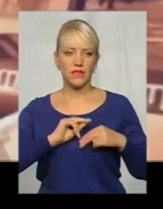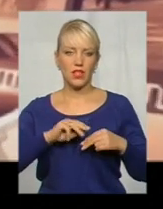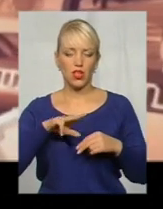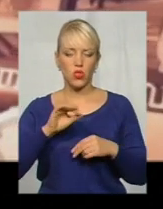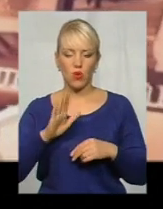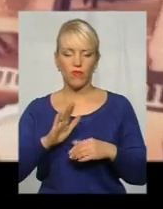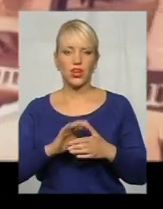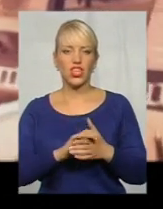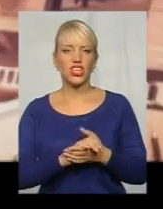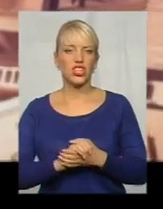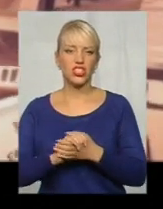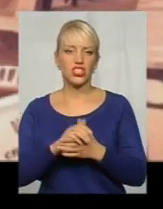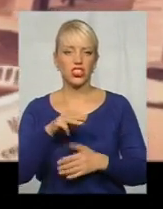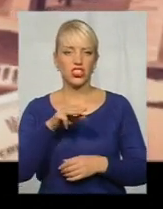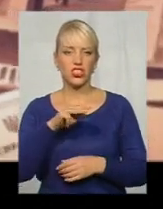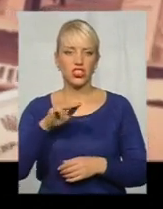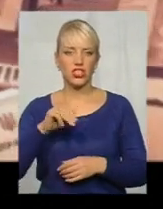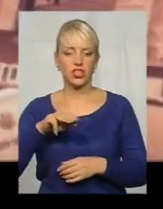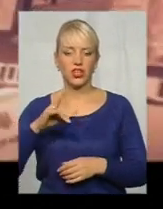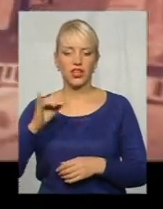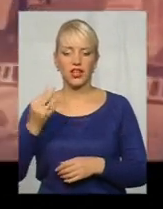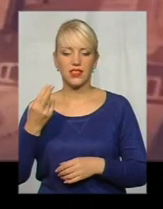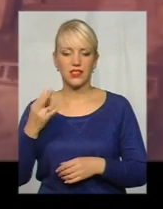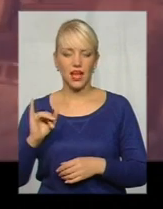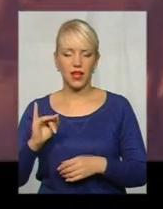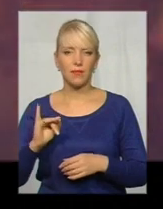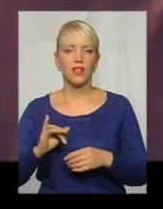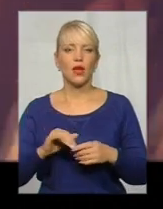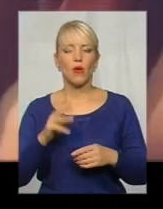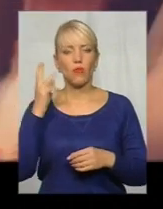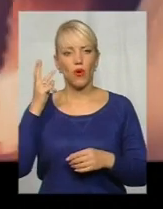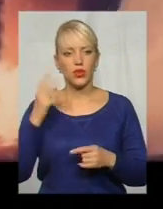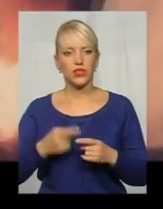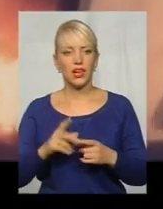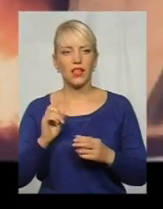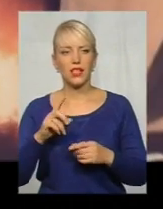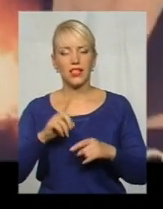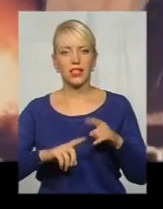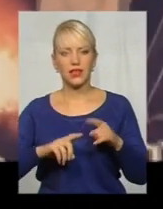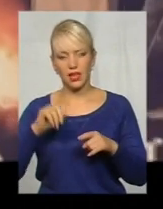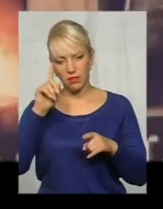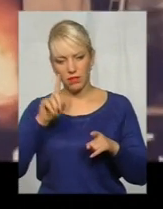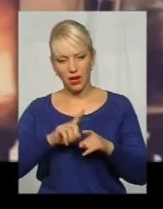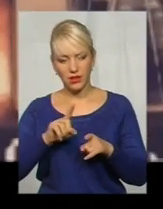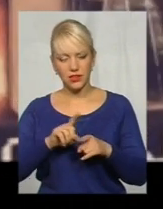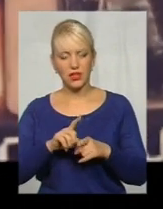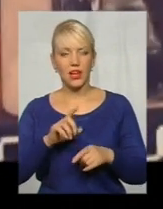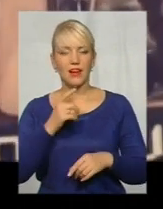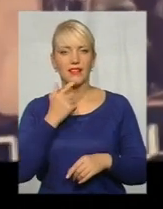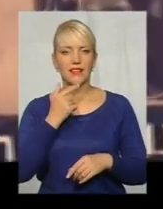керівником на той час був ніхто інший, як рідний брат тодішнього голови Красилівської РДА Петра Арсенюка Олександр.